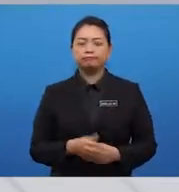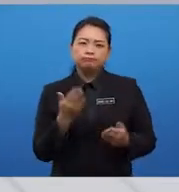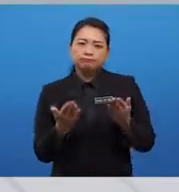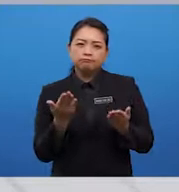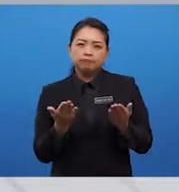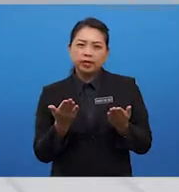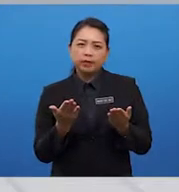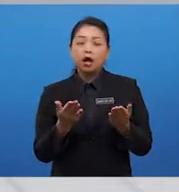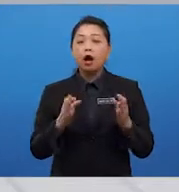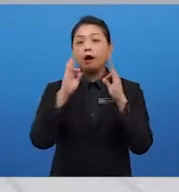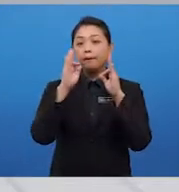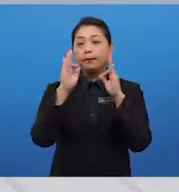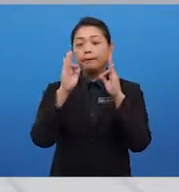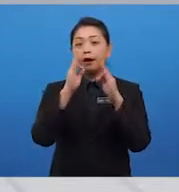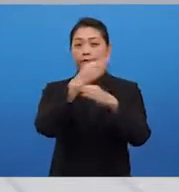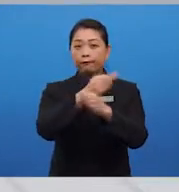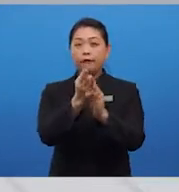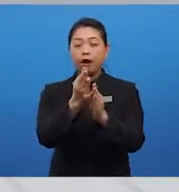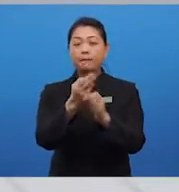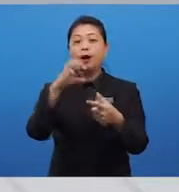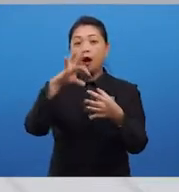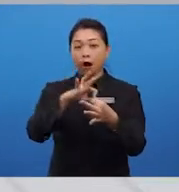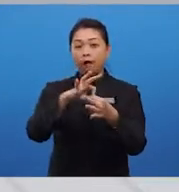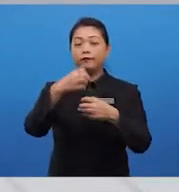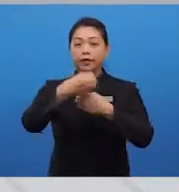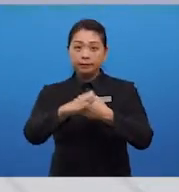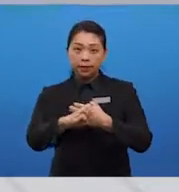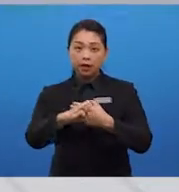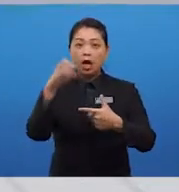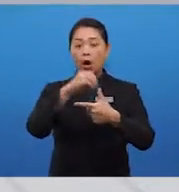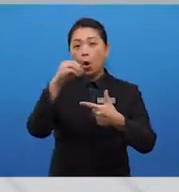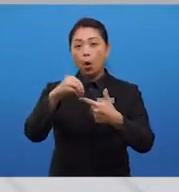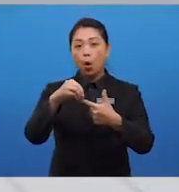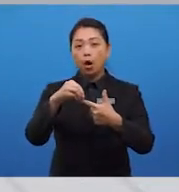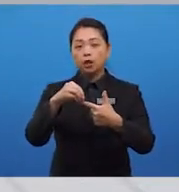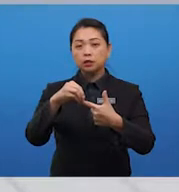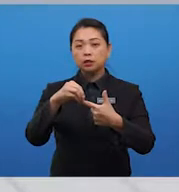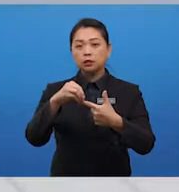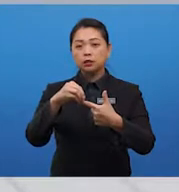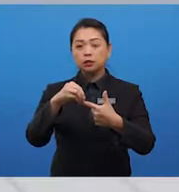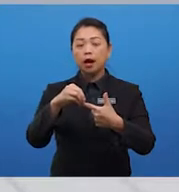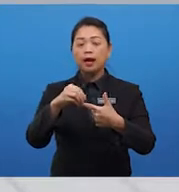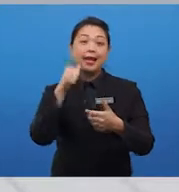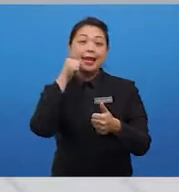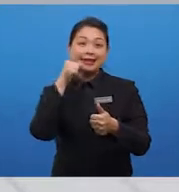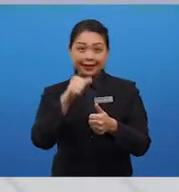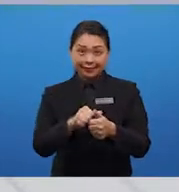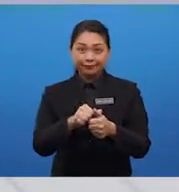dalam forman e-mail, atau ia juga boleh diberikan kepercayaan.